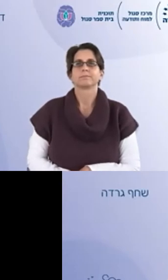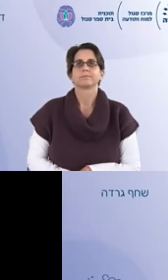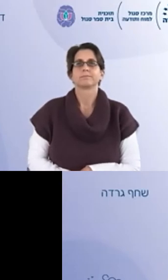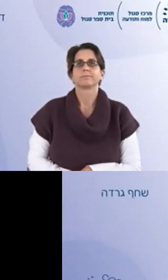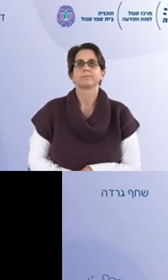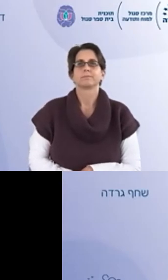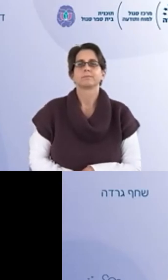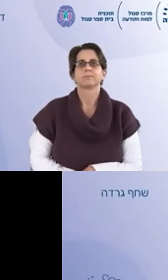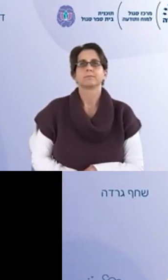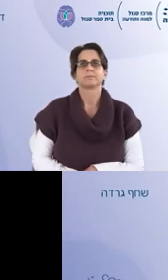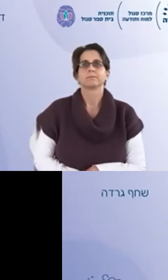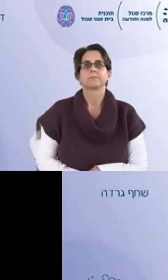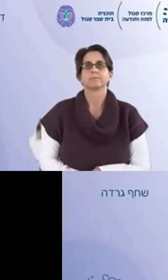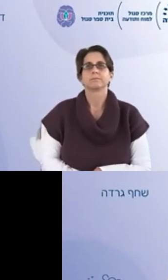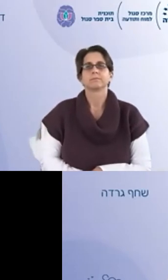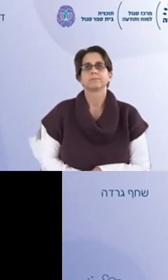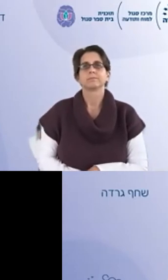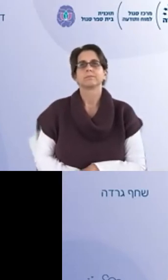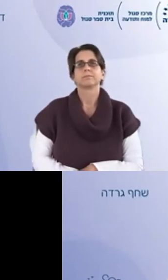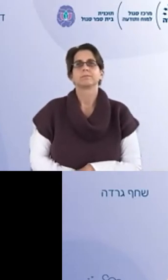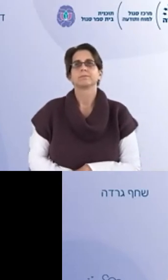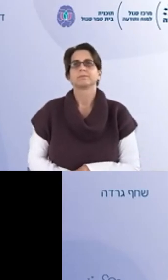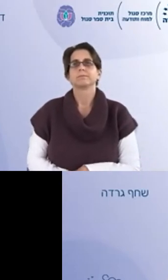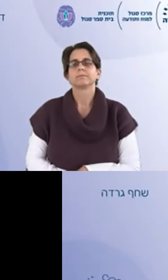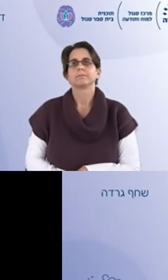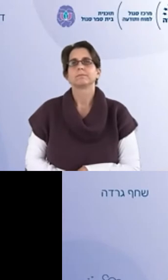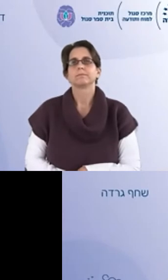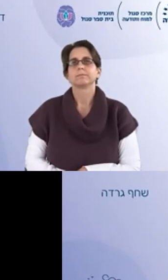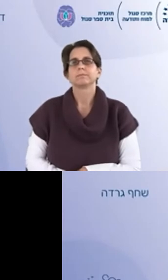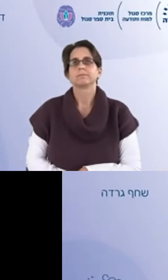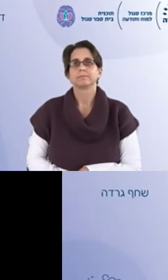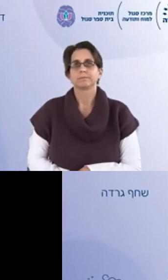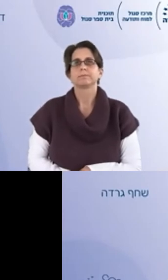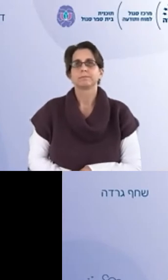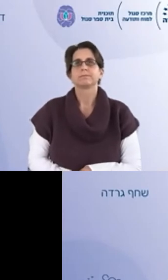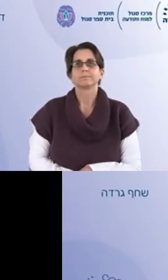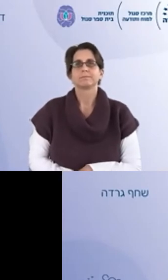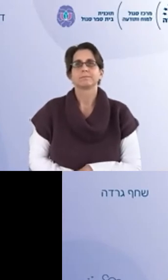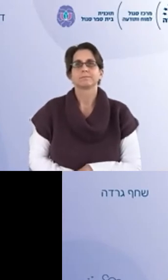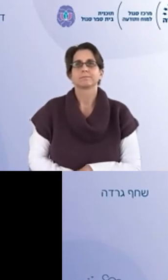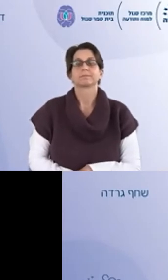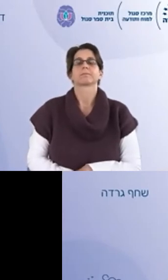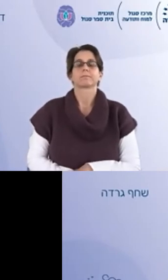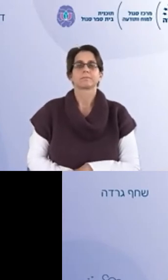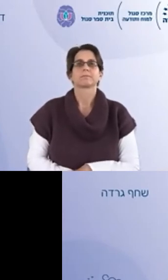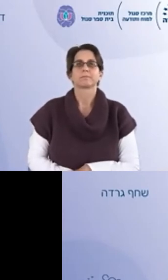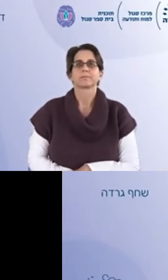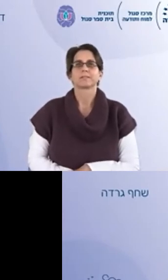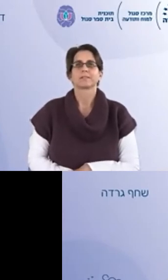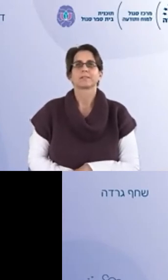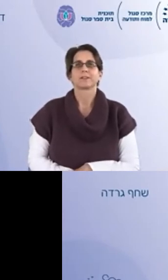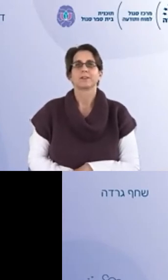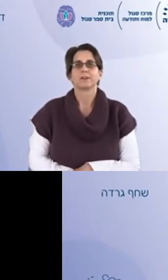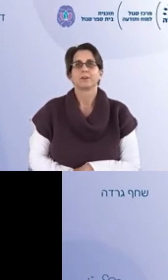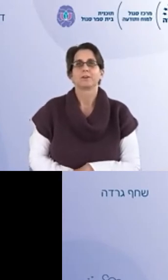הנחמדה הזאת זה אימא ששלחה לי הודעה שבגדול אם אני מקשיב לה אני צריך להתפטר בזה הרגע כי אני עושה